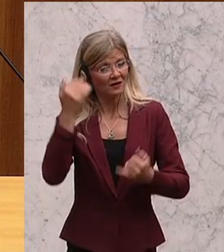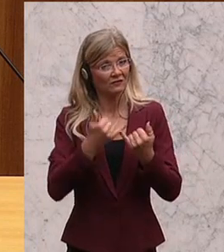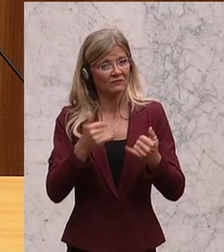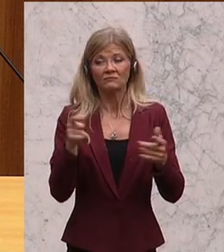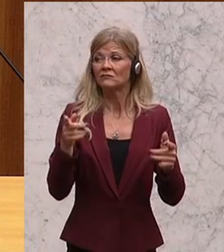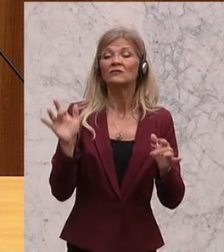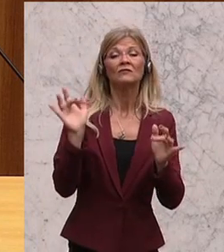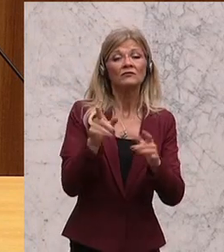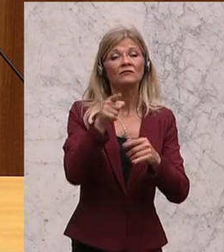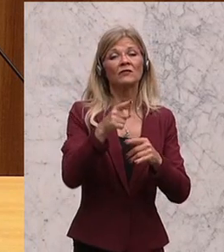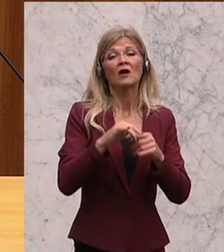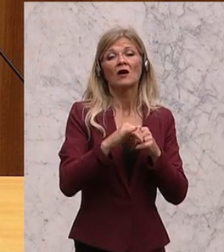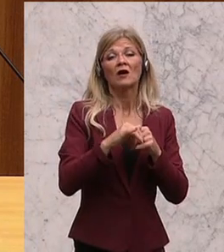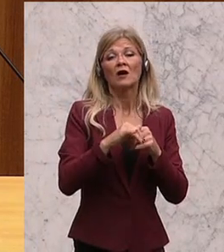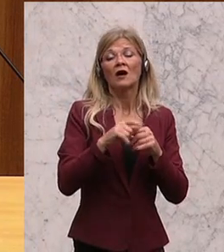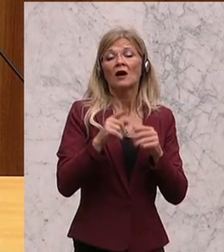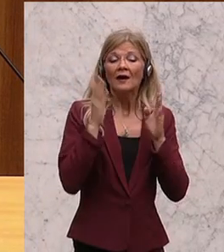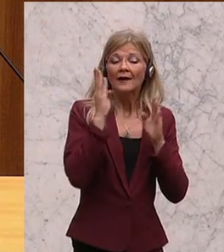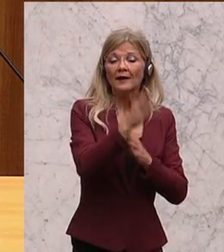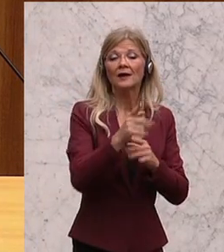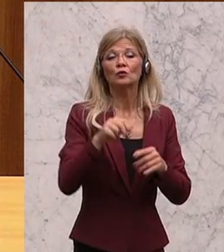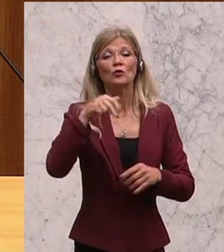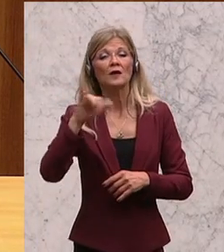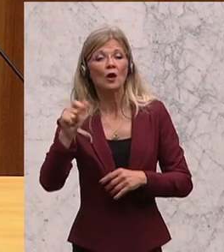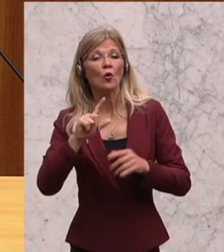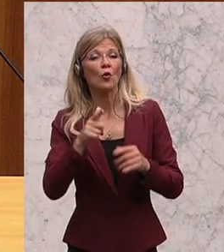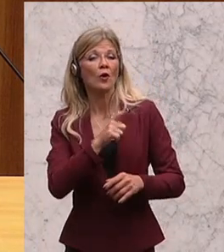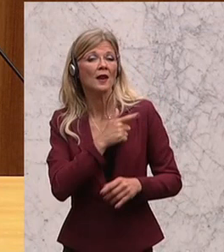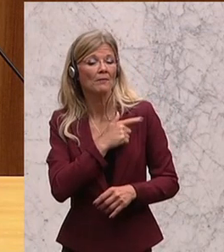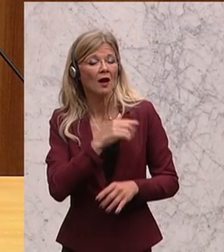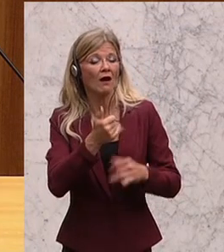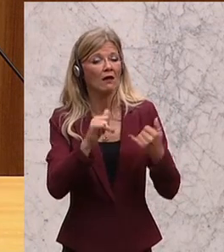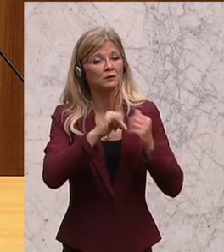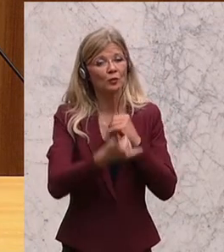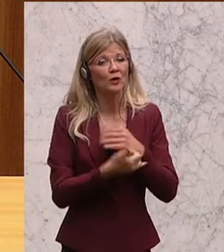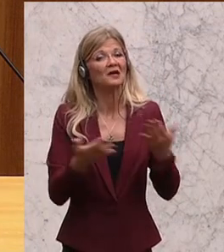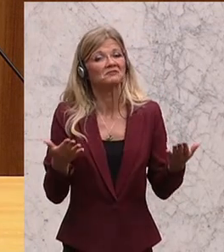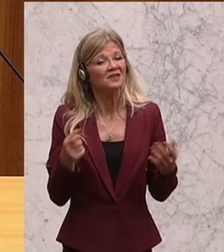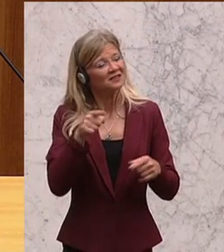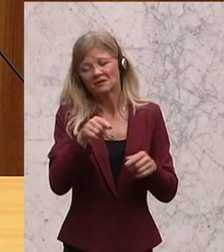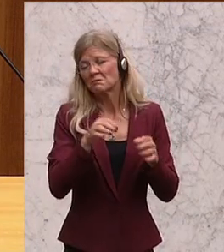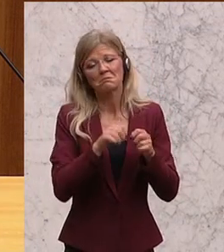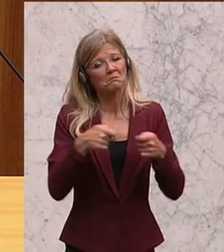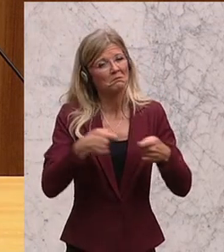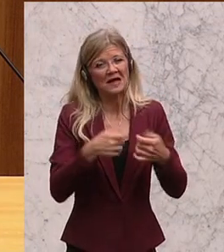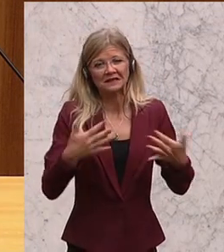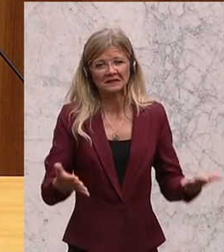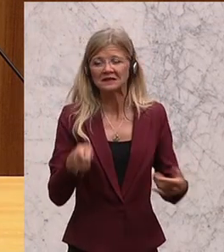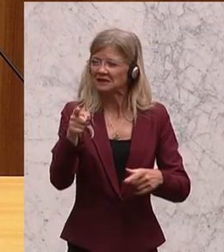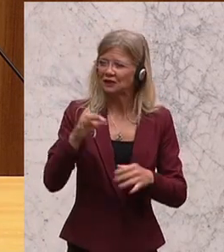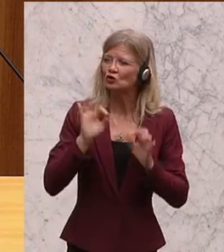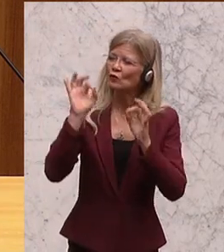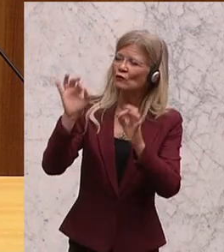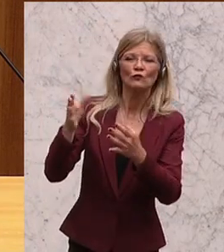meiner Meinung nach völlig fehl am Platz, dass wir zwar die Herzen vielleicht der industriellen Vereinigung gewinnen, aber sicher